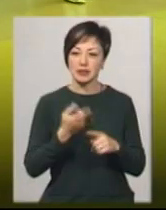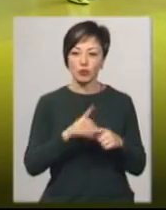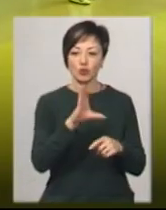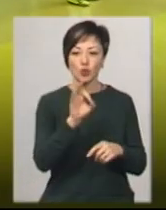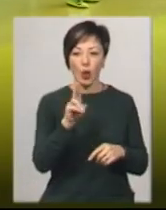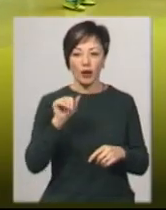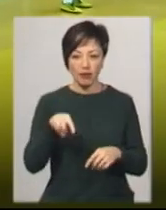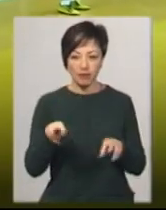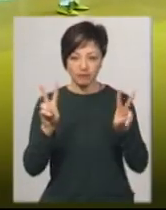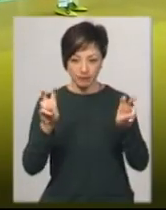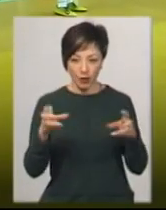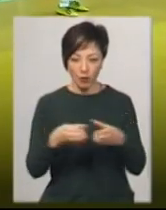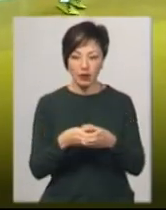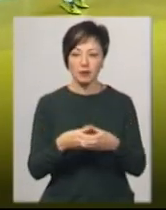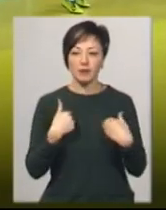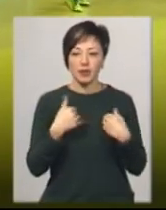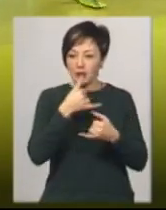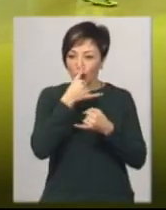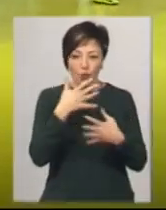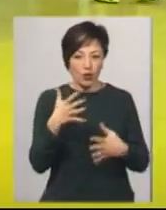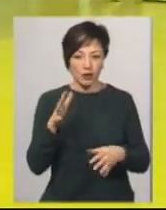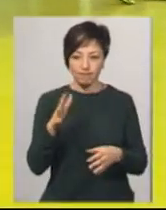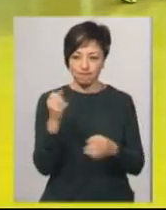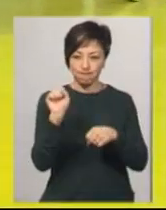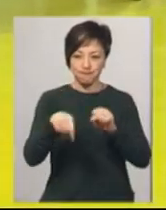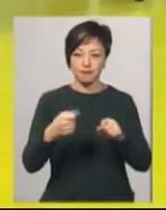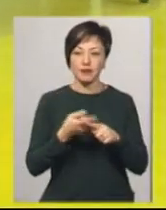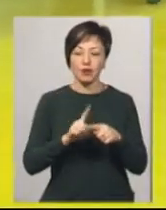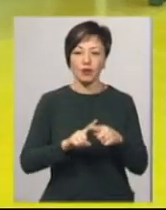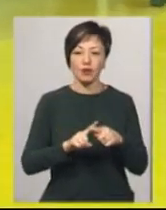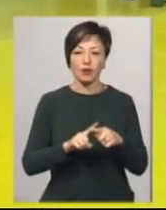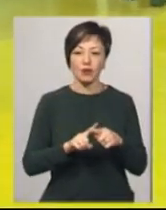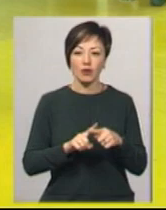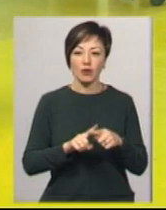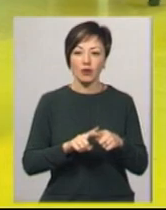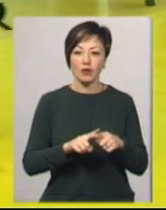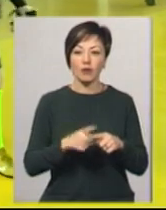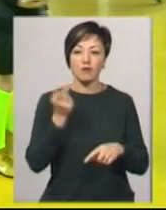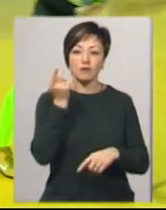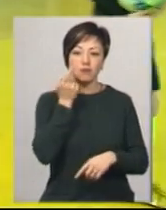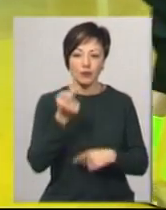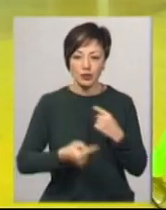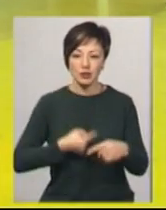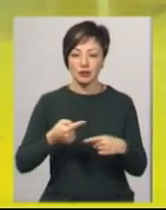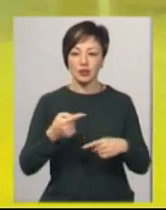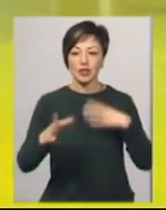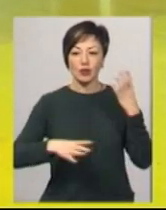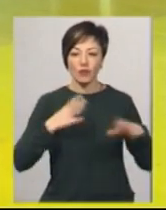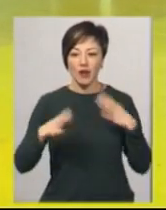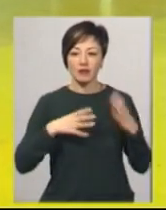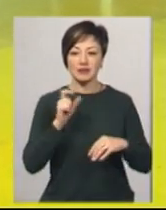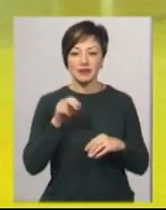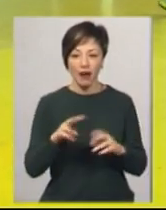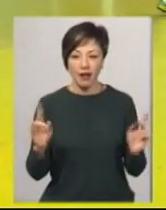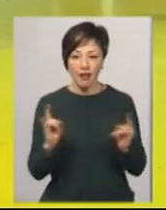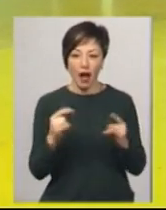«Сокел», ми не могли їх вигляти, тому що вони весь час тренувалися на залі,